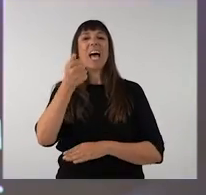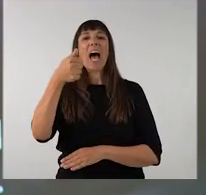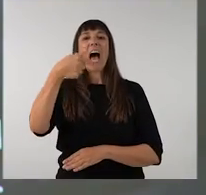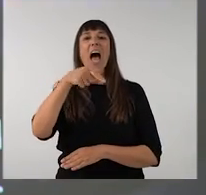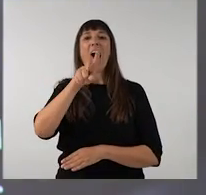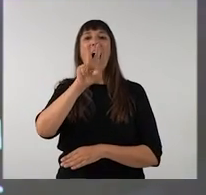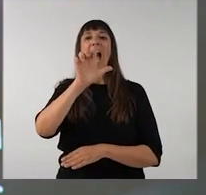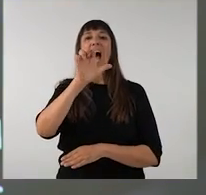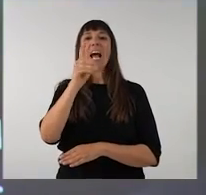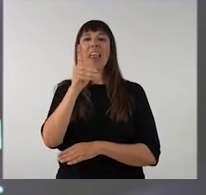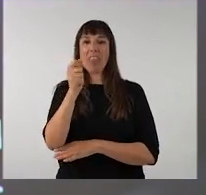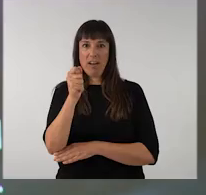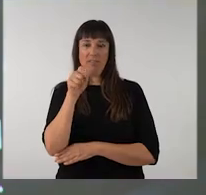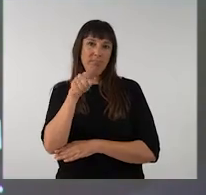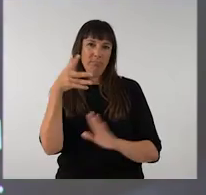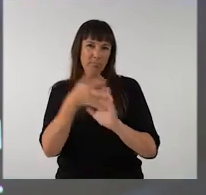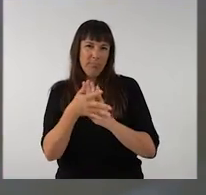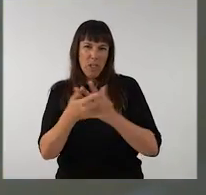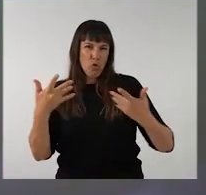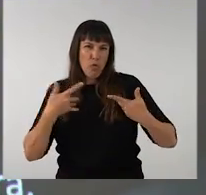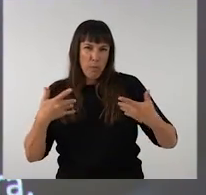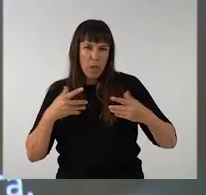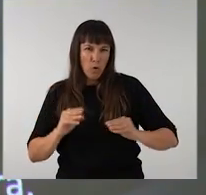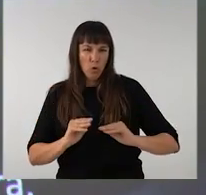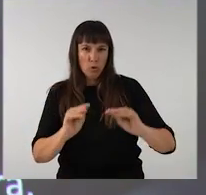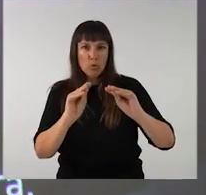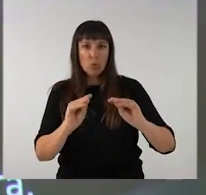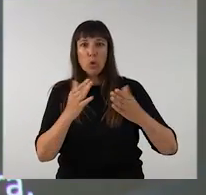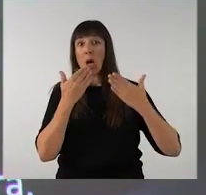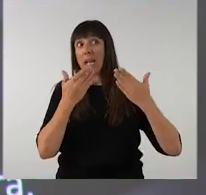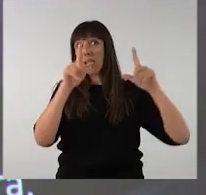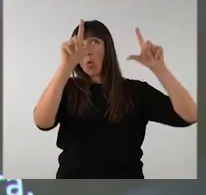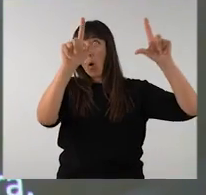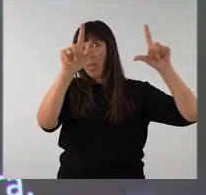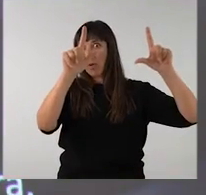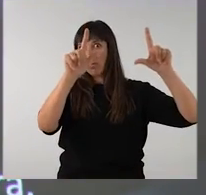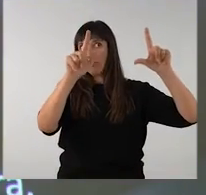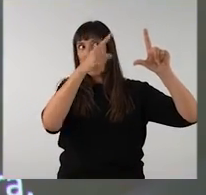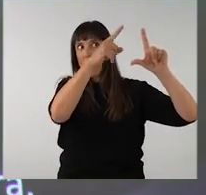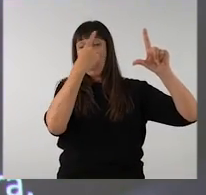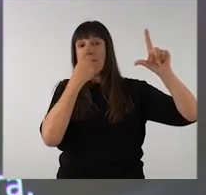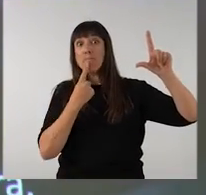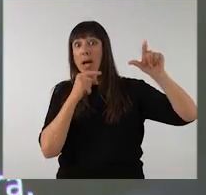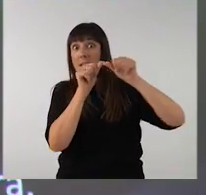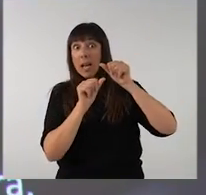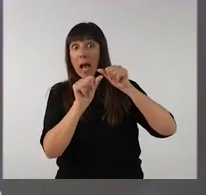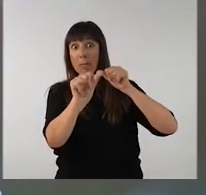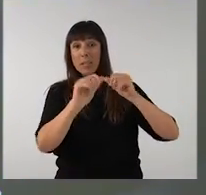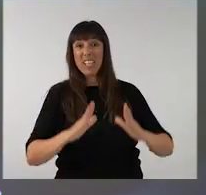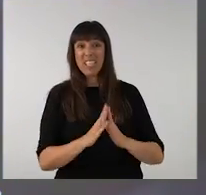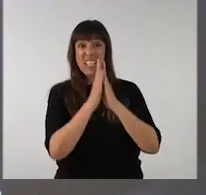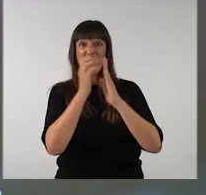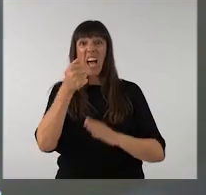de Santa Àgada a partir d'un quadre que ella troba en el Museu de Belles Arts, però a partir d'aquesta imatge de Santa Àgada, va